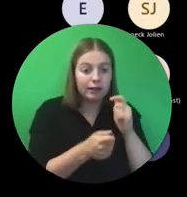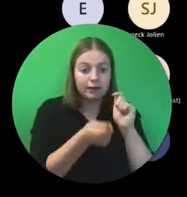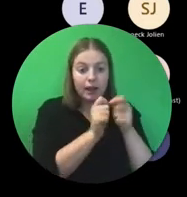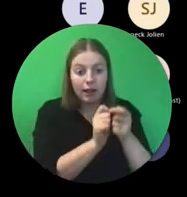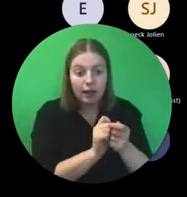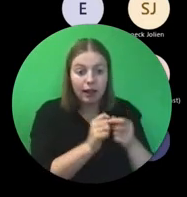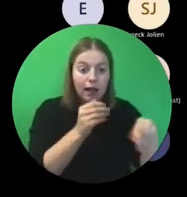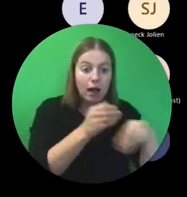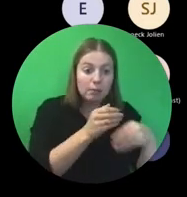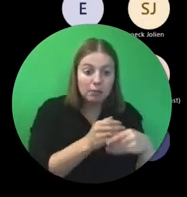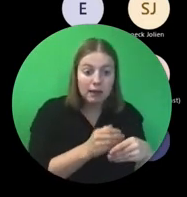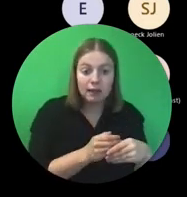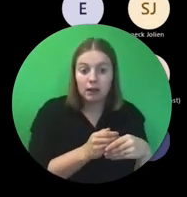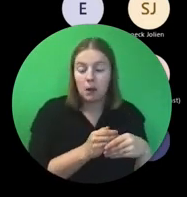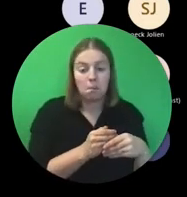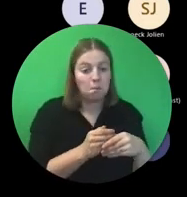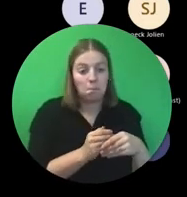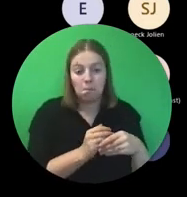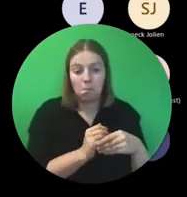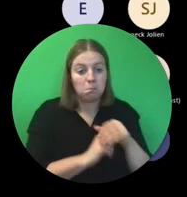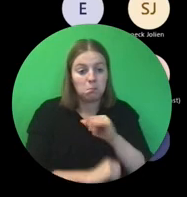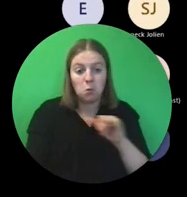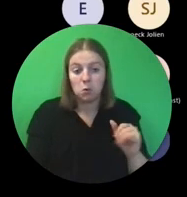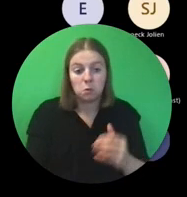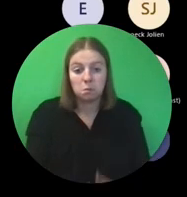die zijn niet van toepassing.